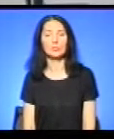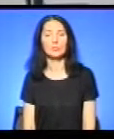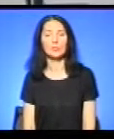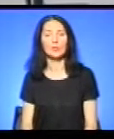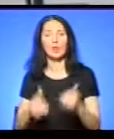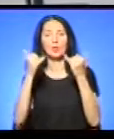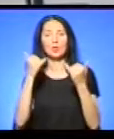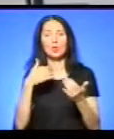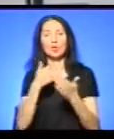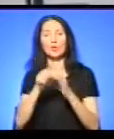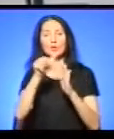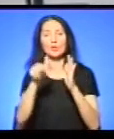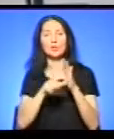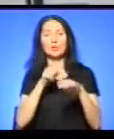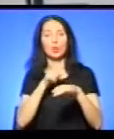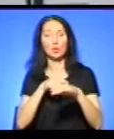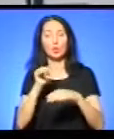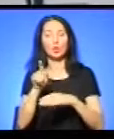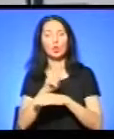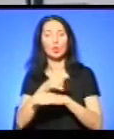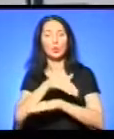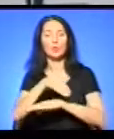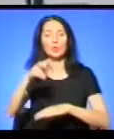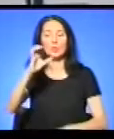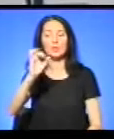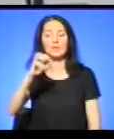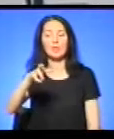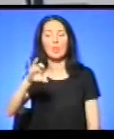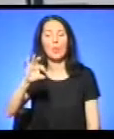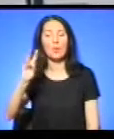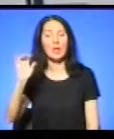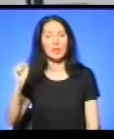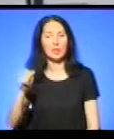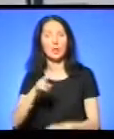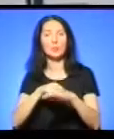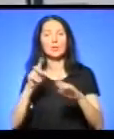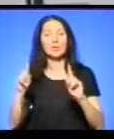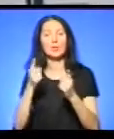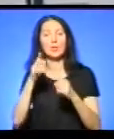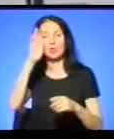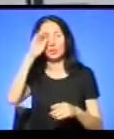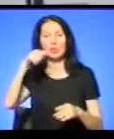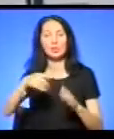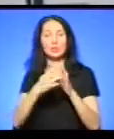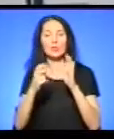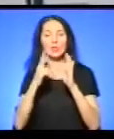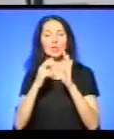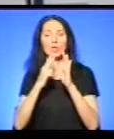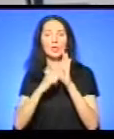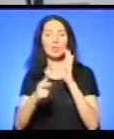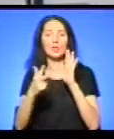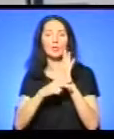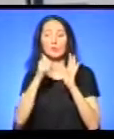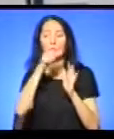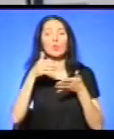Сьогодні близько 16-ї години у Тернополі на вулиці Симоненка патрульні затримали чоловіка 1988 року народження,